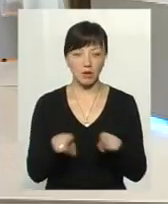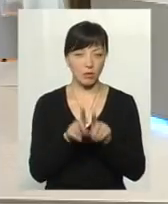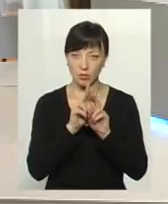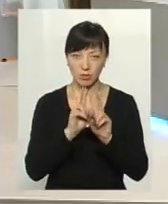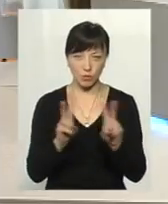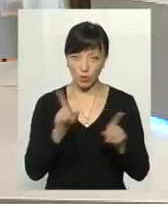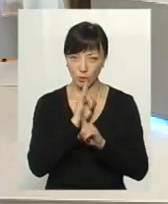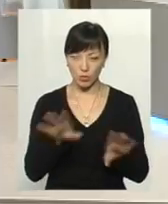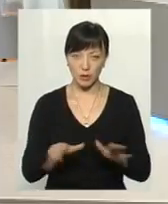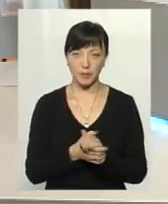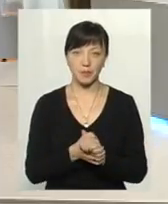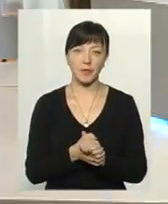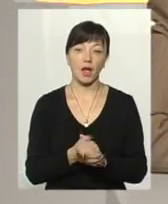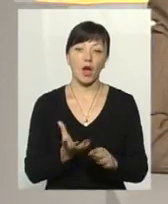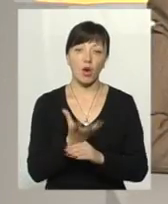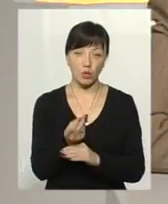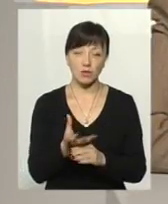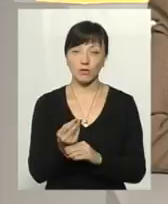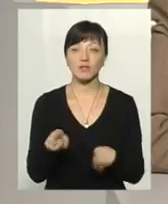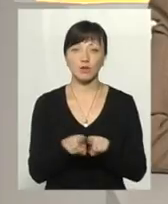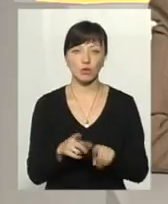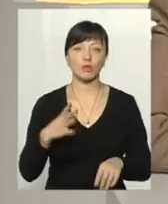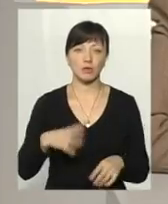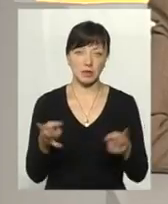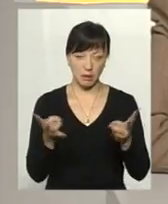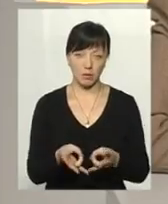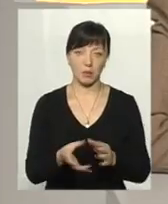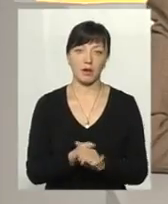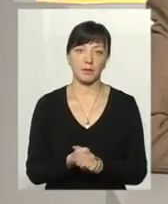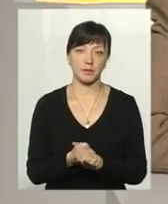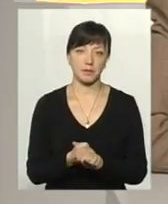ніхто не буде. Тобто, розраховуватися все одно треба буде. так.